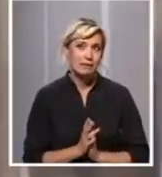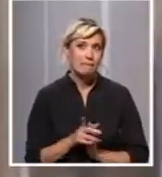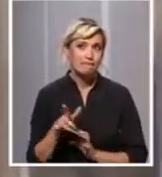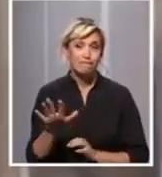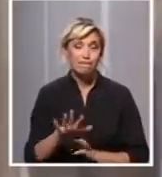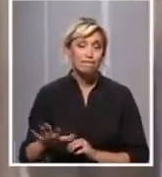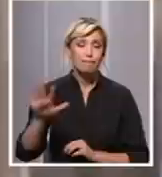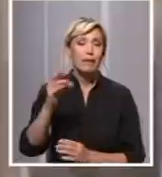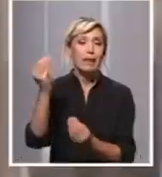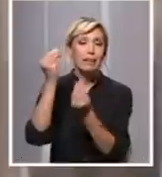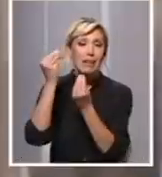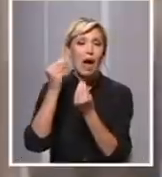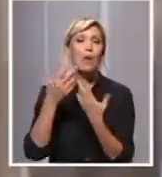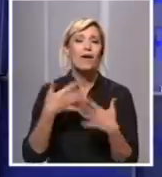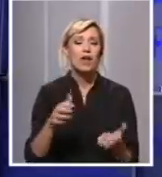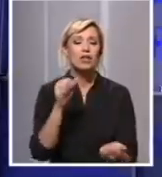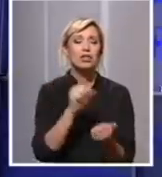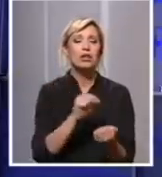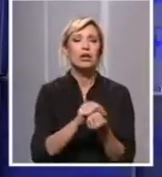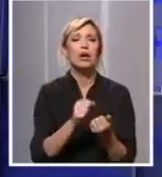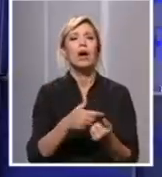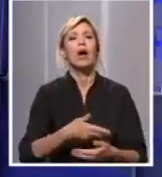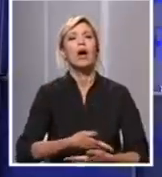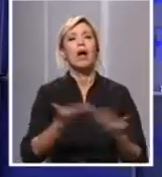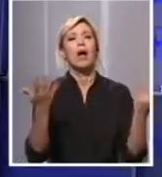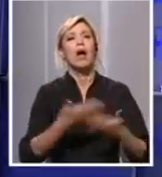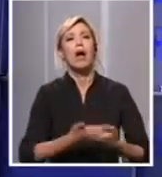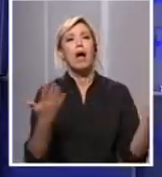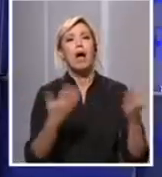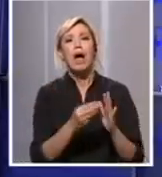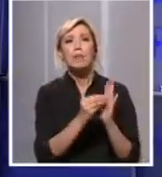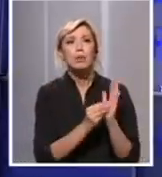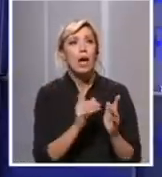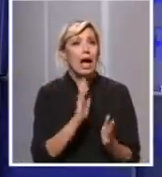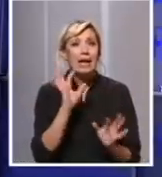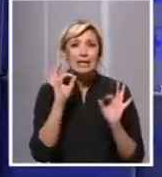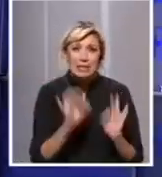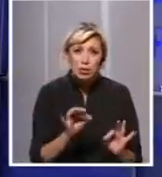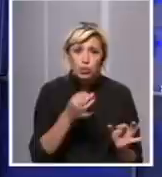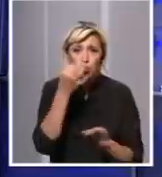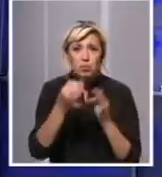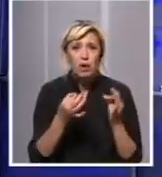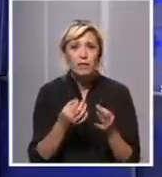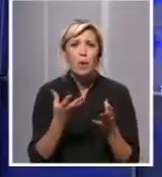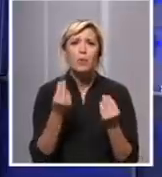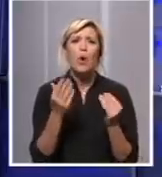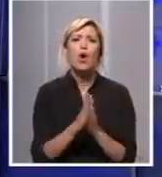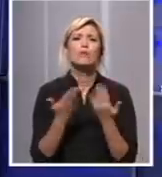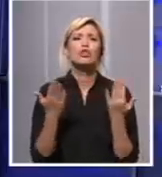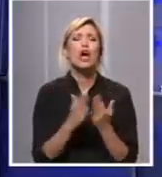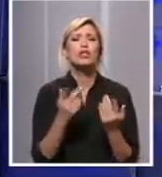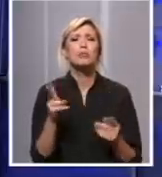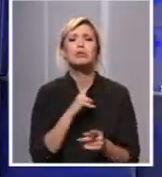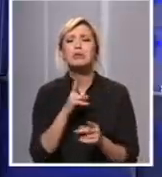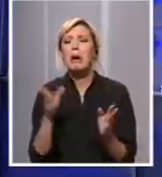publikovala neke podatke koje nisu dovoljno provereni. U najvećim, najpoznatijim svetskim časopisima spojavili su se radovi koji su